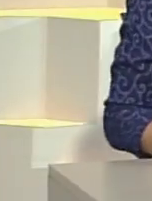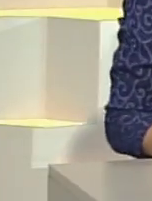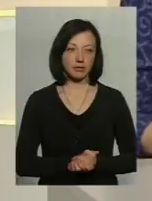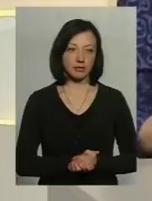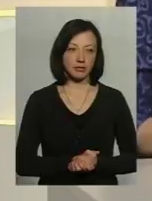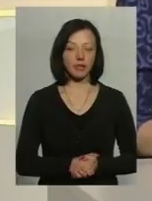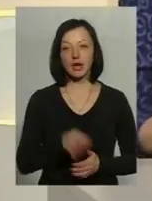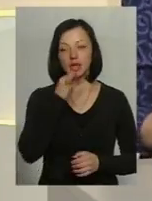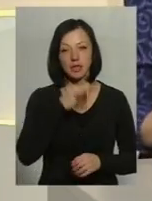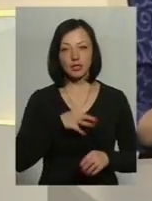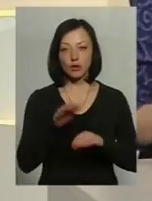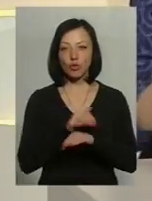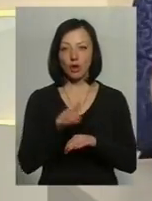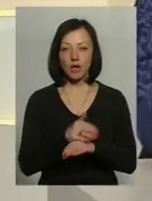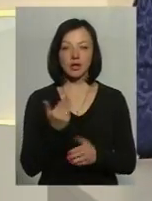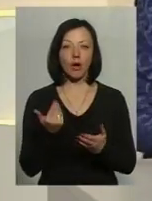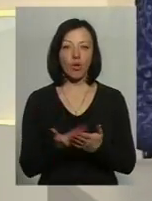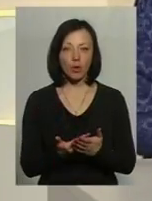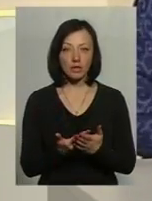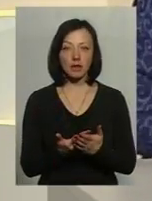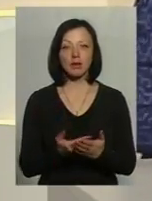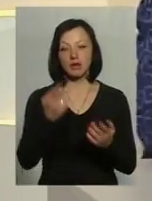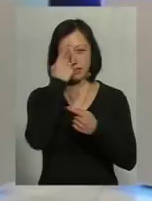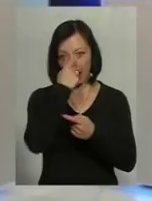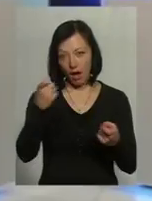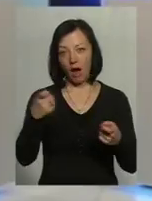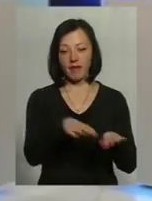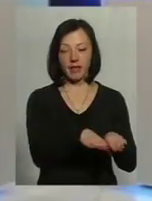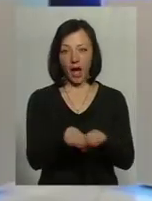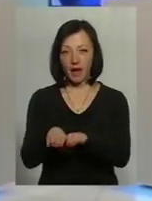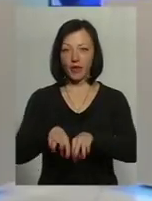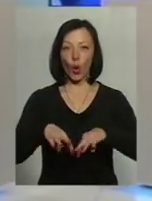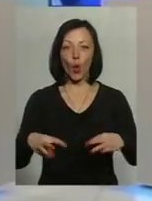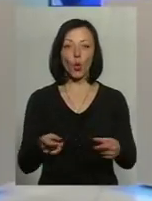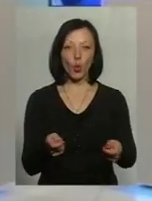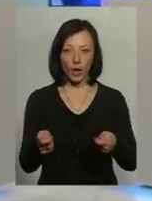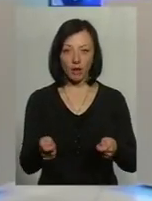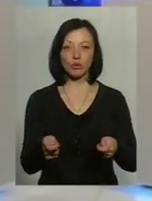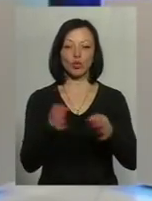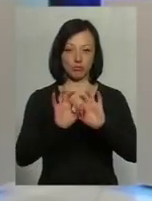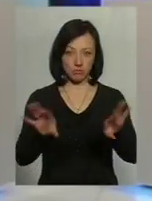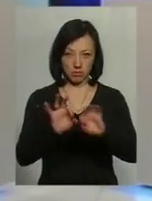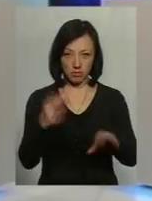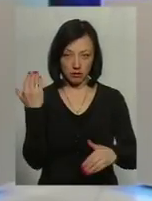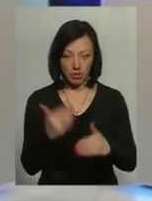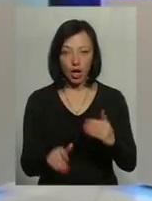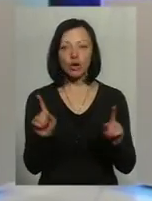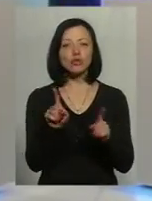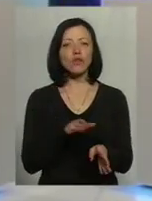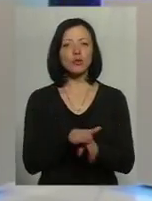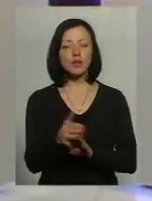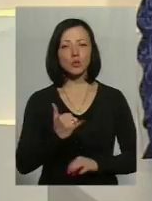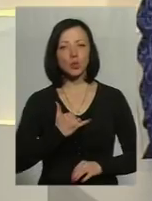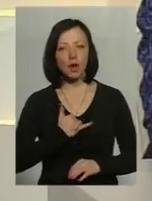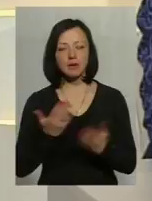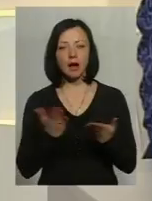Скажіть, будь ласка, заяви на рівні уряду озвучені, а що відбувається в нас?